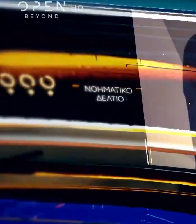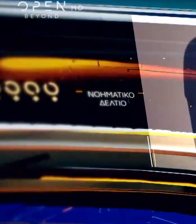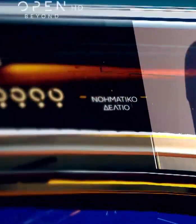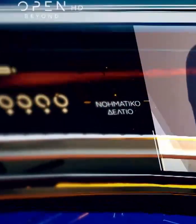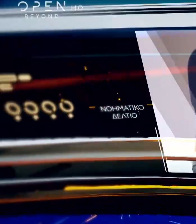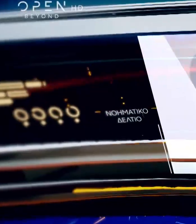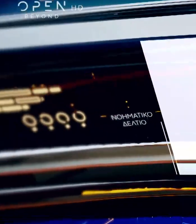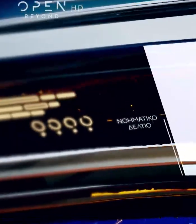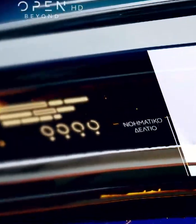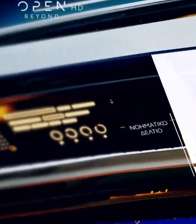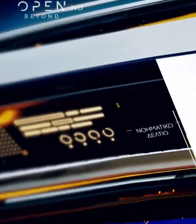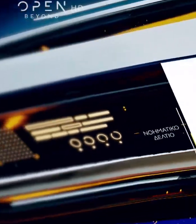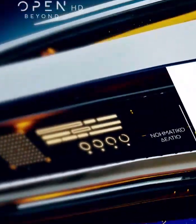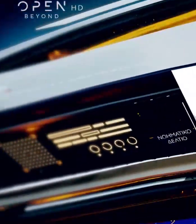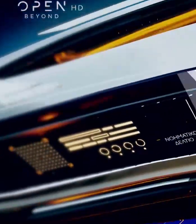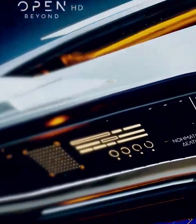Σας ευχαριστώ.